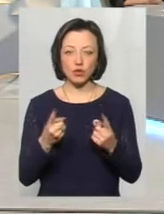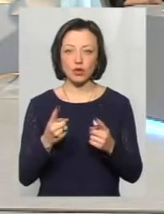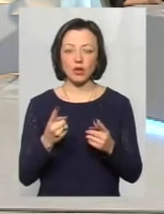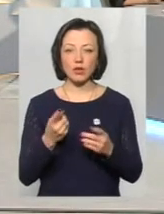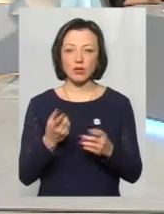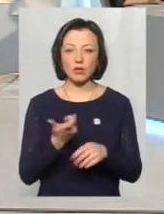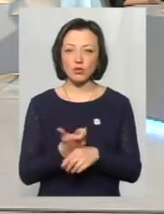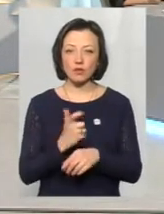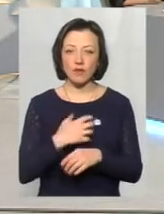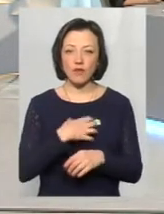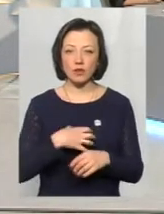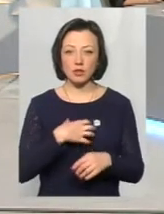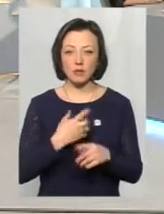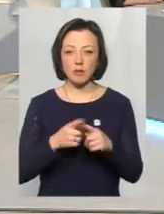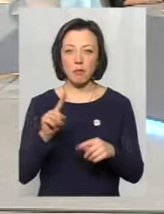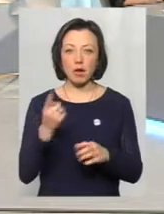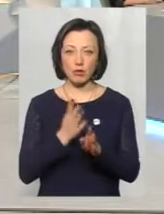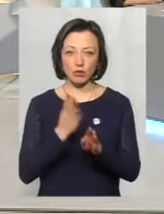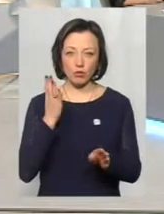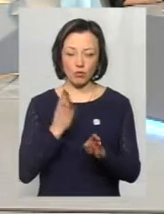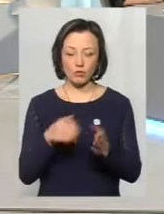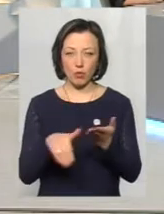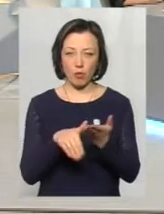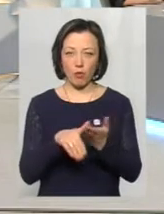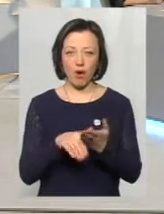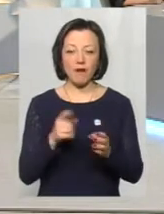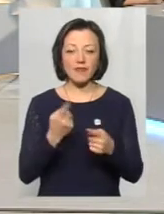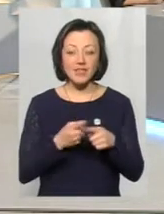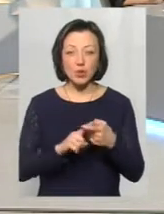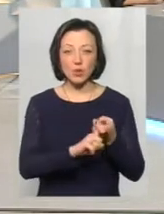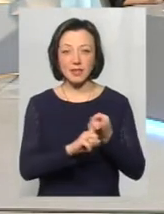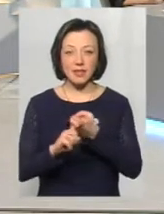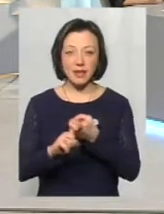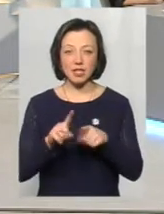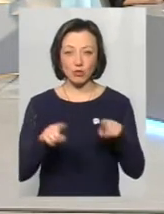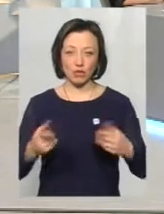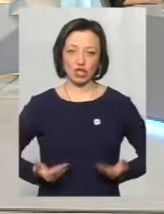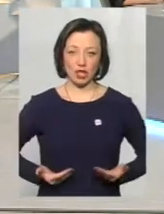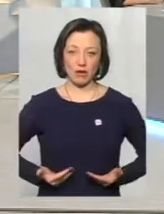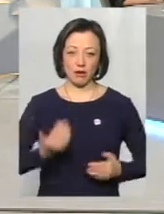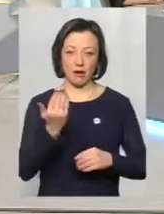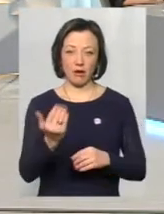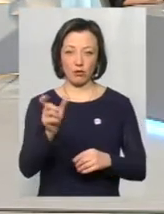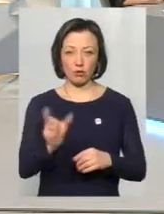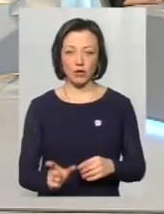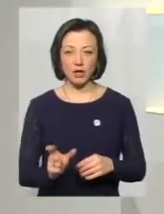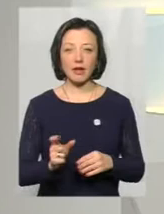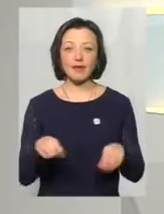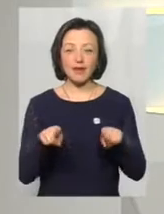дуже важлива оця перша допомога. Від цього залежить інколи життя. Так само,